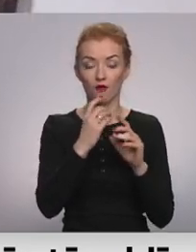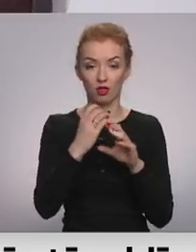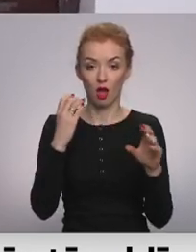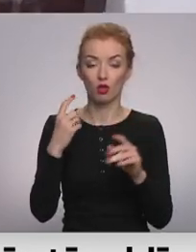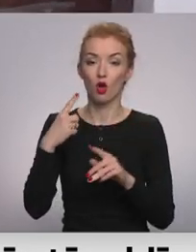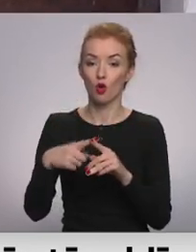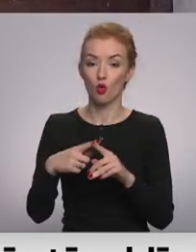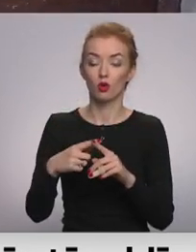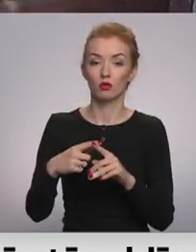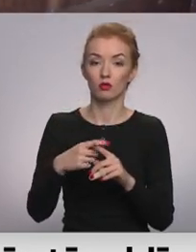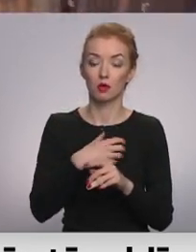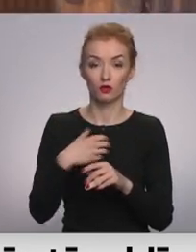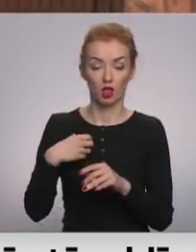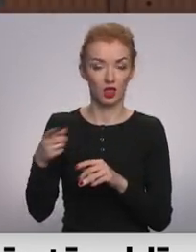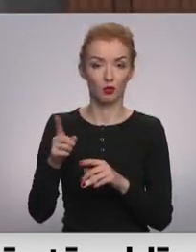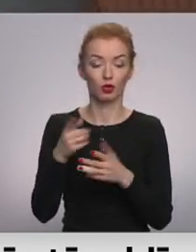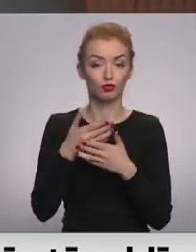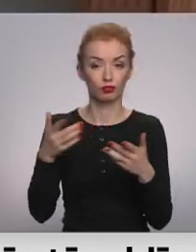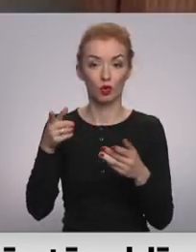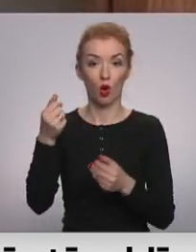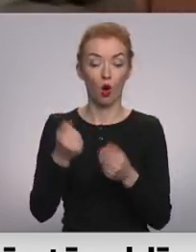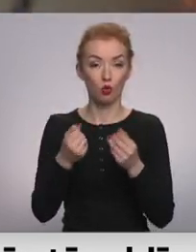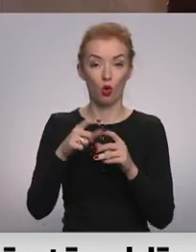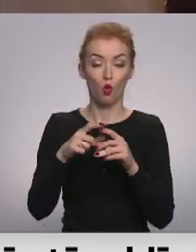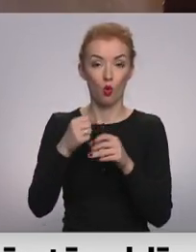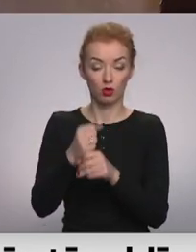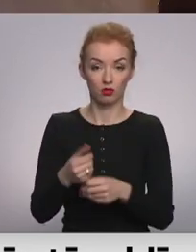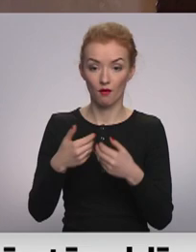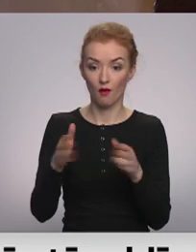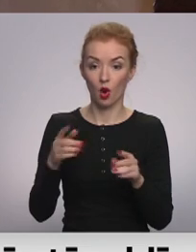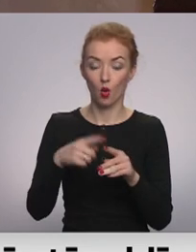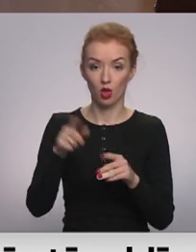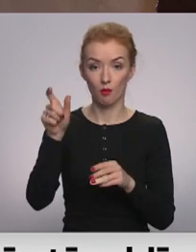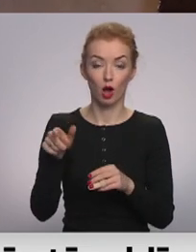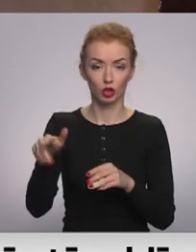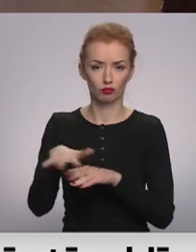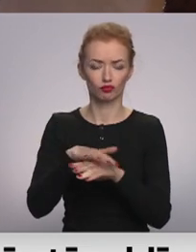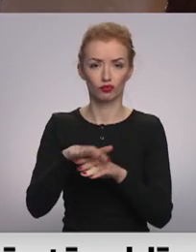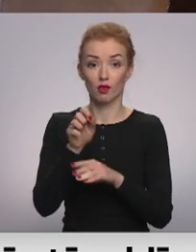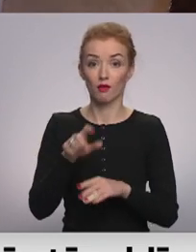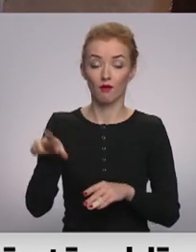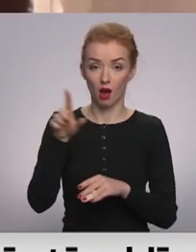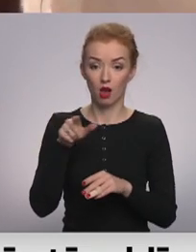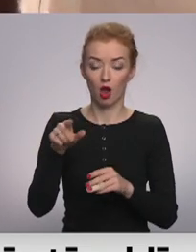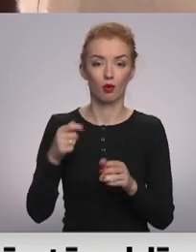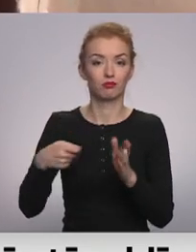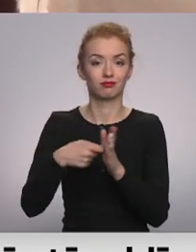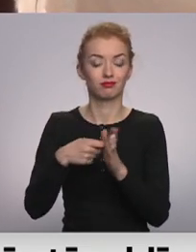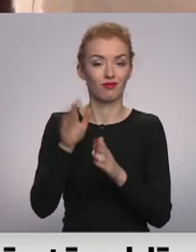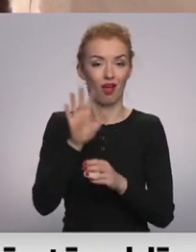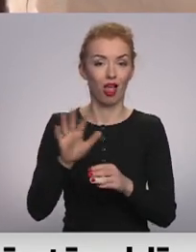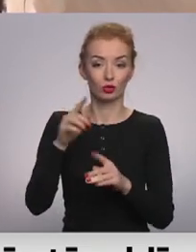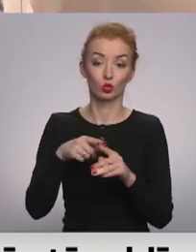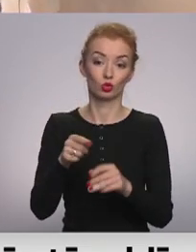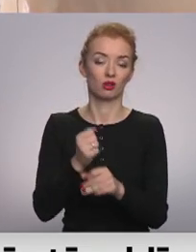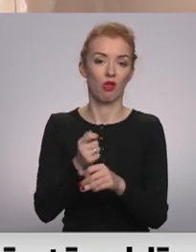preļu autosta slikteni. Tur autosta ir vaļā, turklāt tā kā pasažieru apriti šeit ir lielāka, to dotēja arī valsts un test strādā